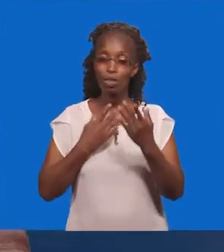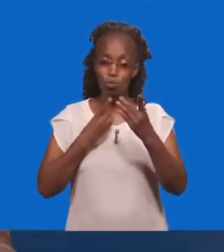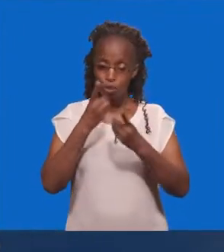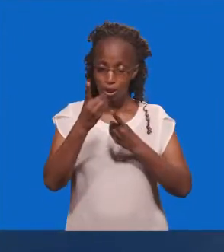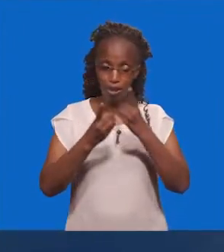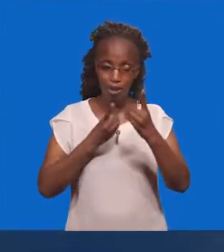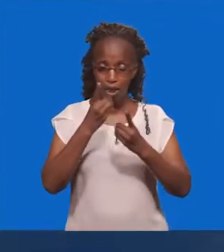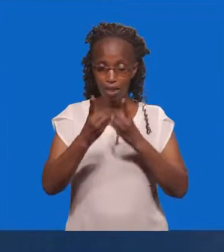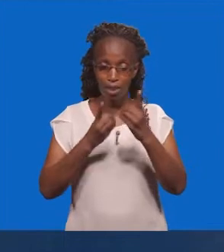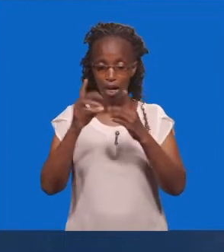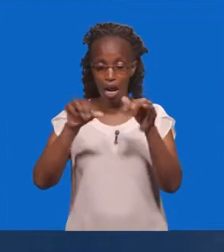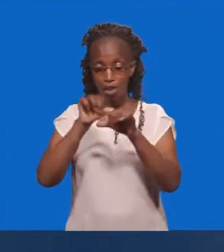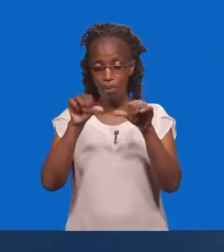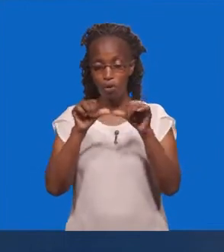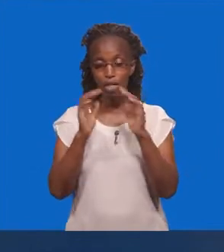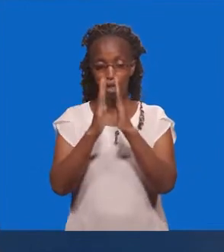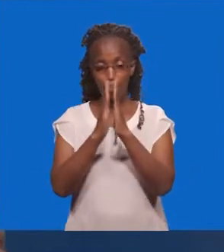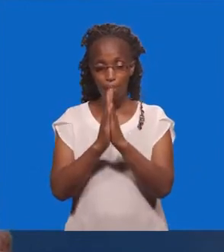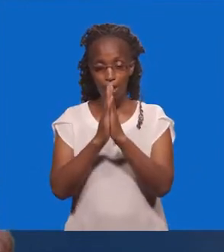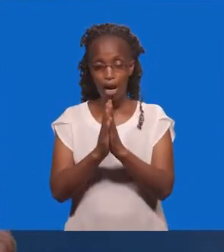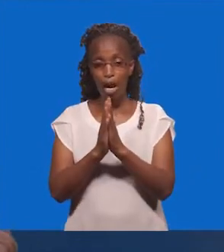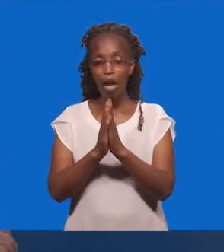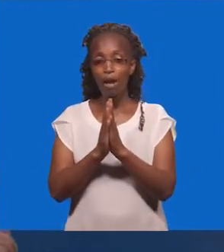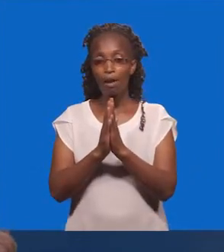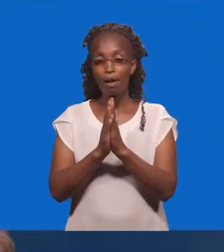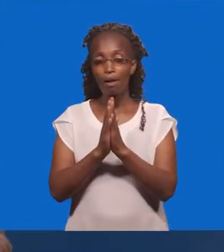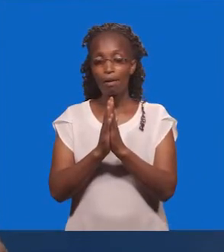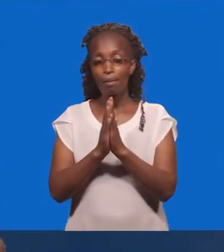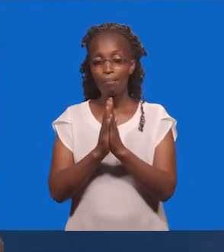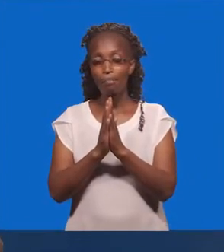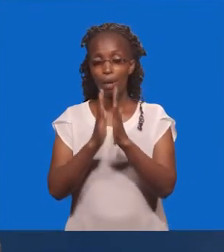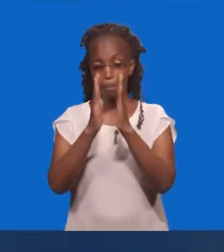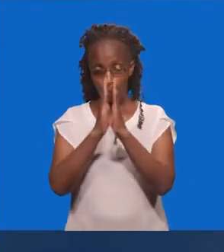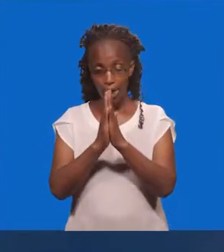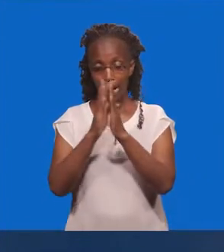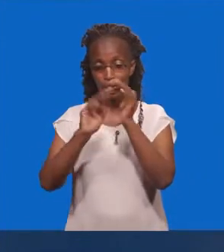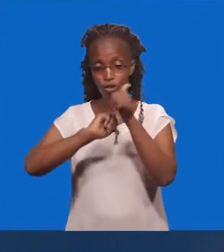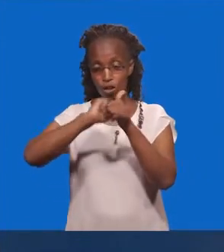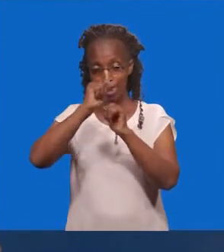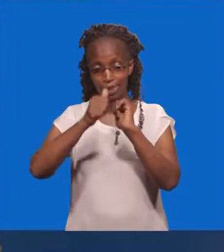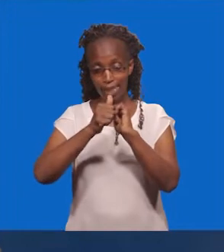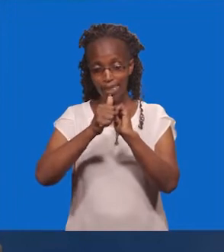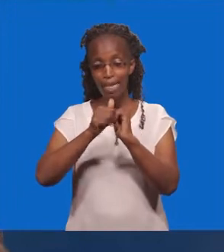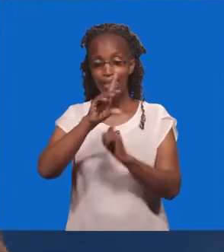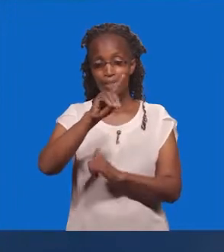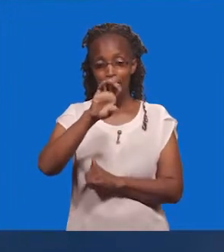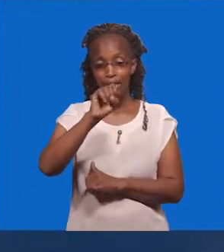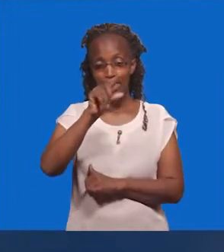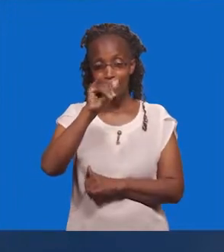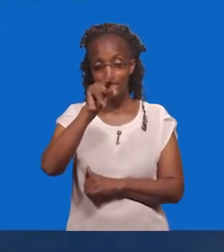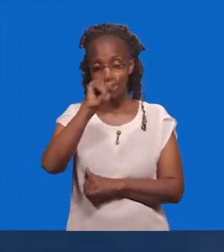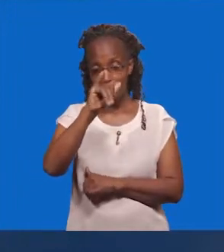kuongelelea Ninjuu ya maombi Ungeuza hatima Maombi ungeuza hatima Ama